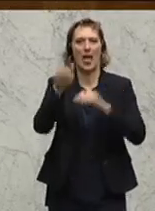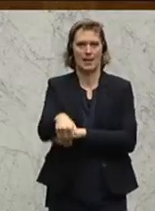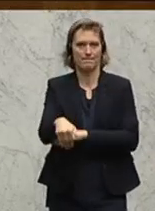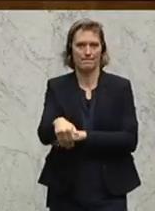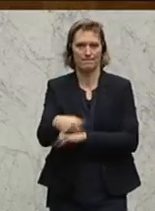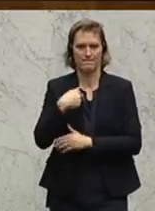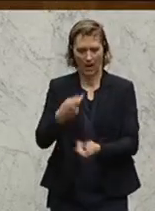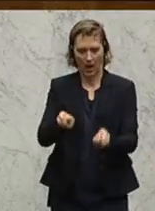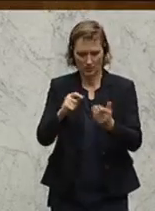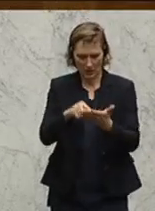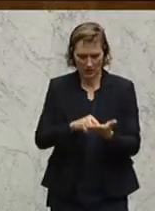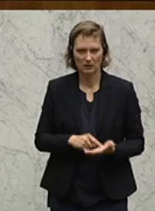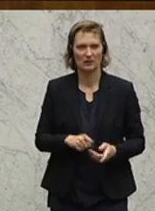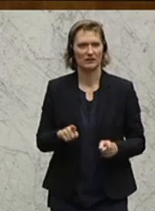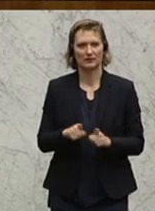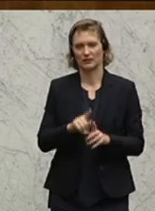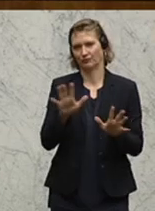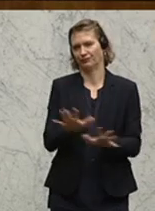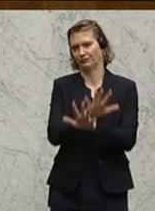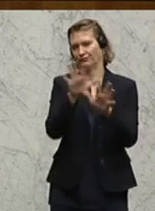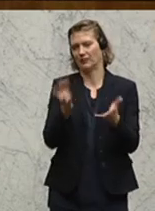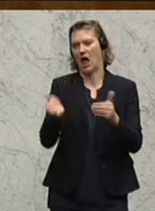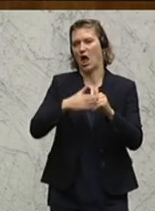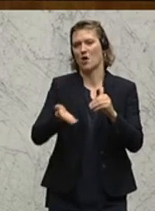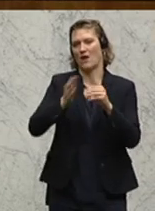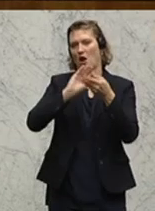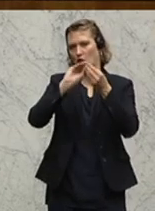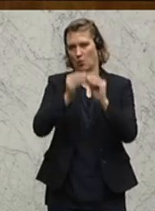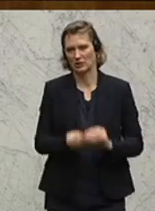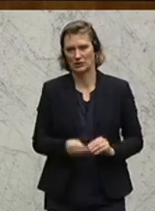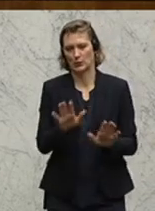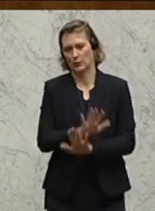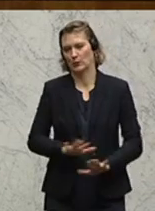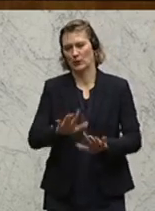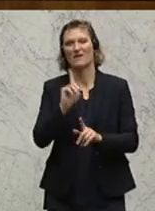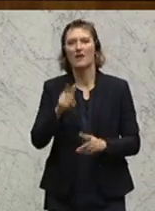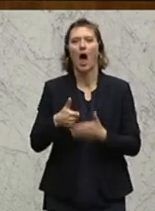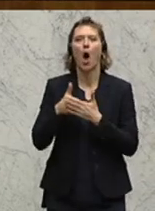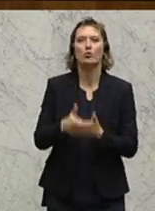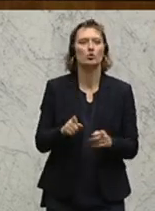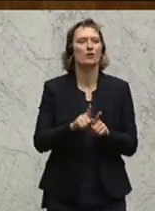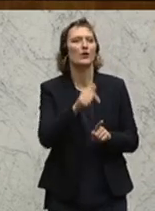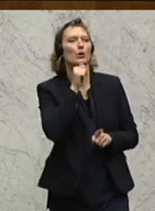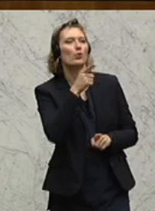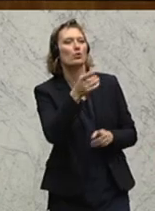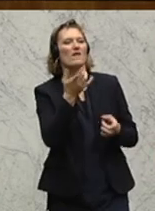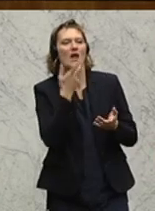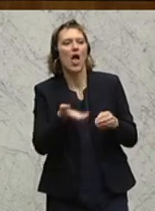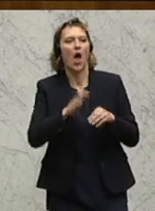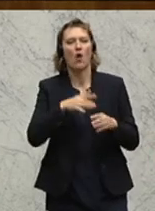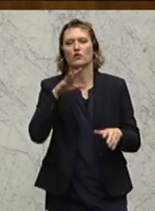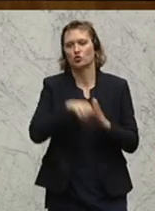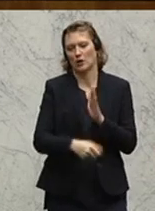sage gleich dazu, ich halte den Antrag für reinen Alarmismus und Bürokratismus und nichts anderes als ein Ausdruck der Grünen Regulierungswut.